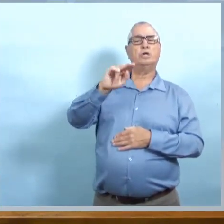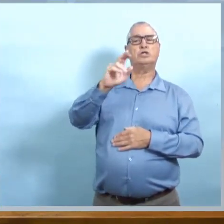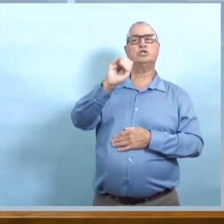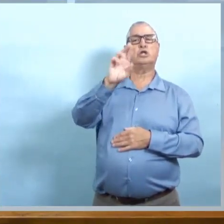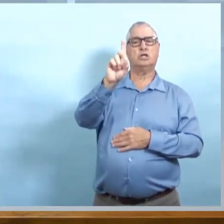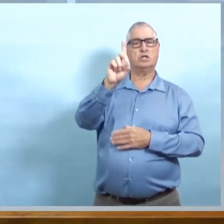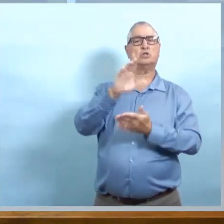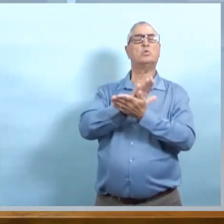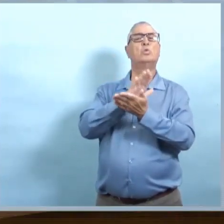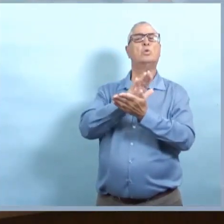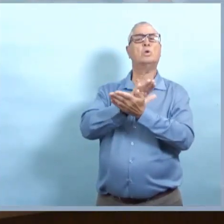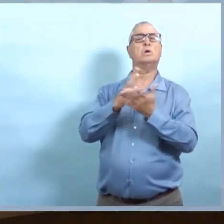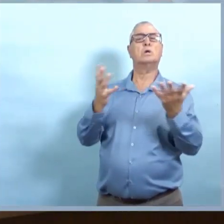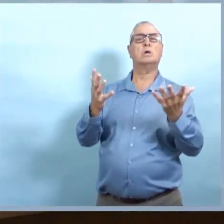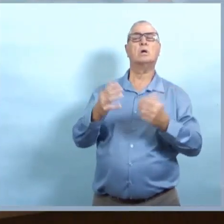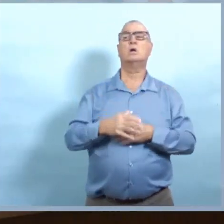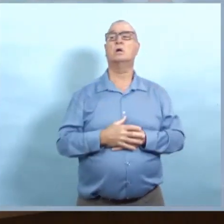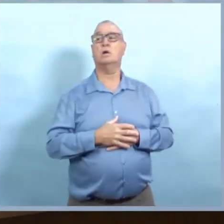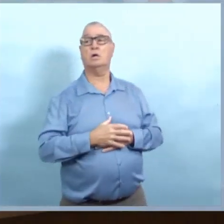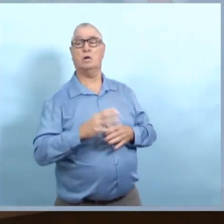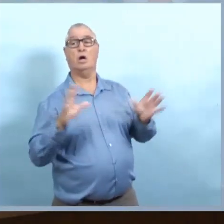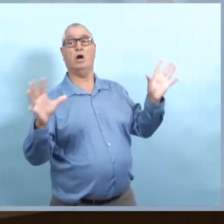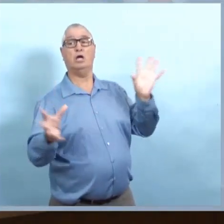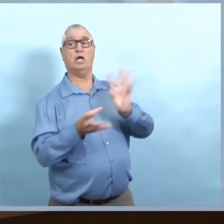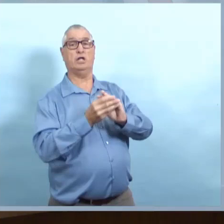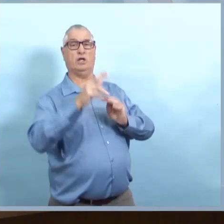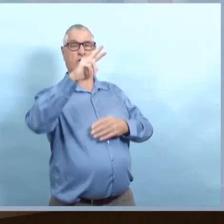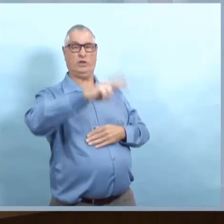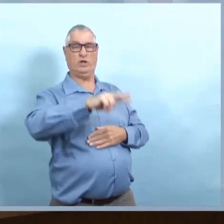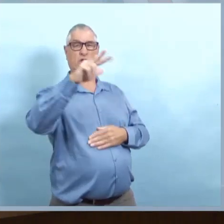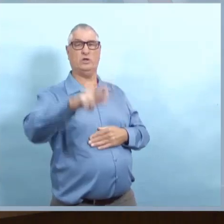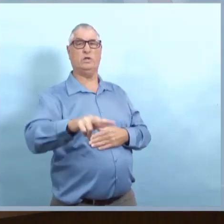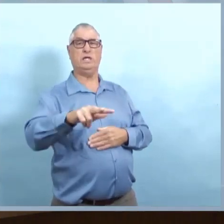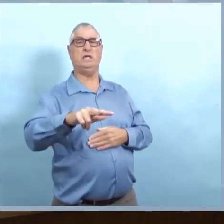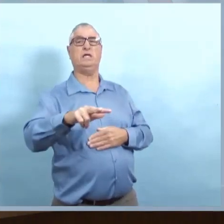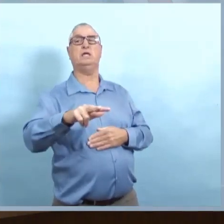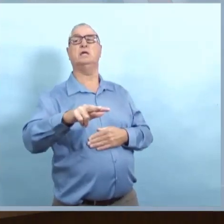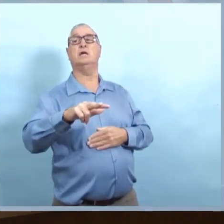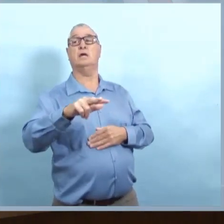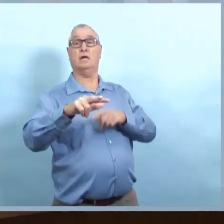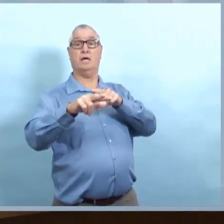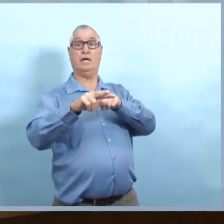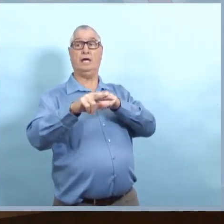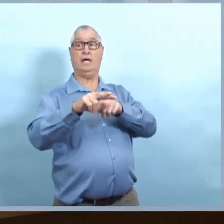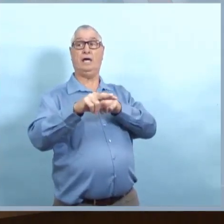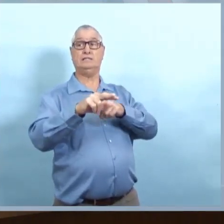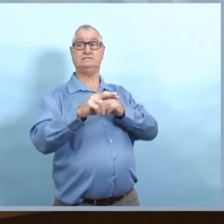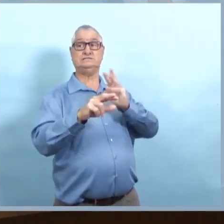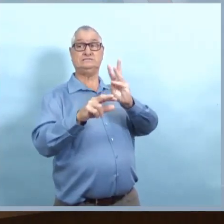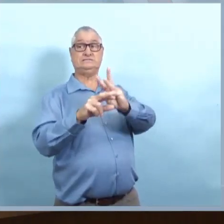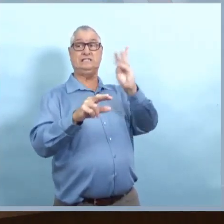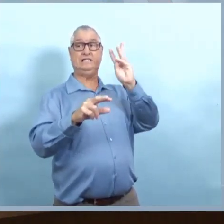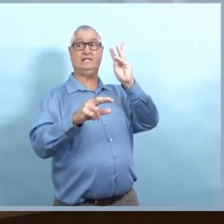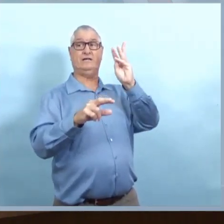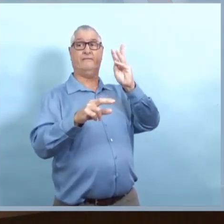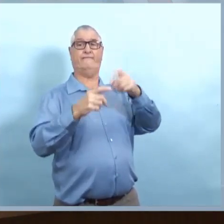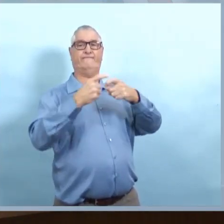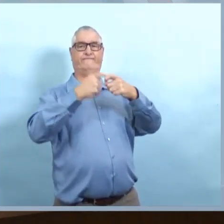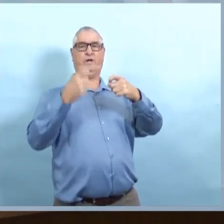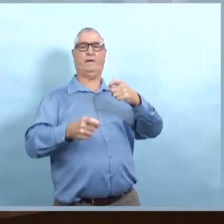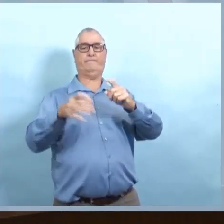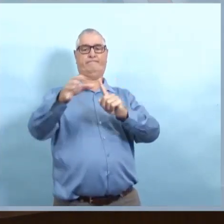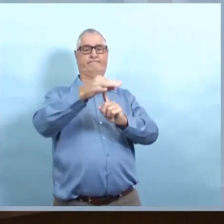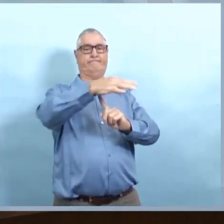sont décédés. Et il y en a un de plus, les cas de John Pritchard.